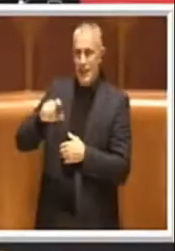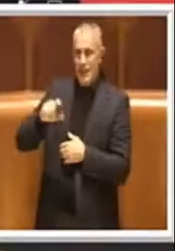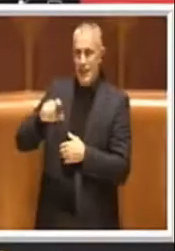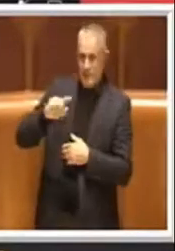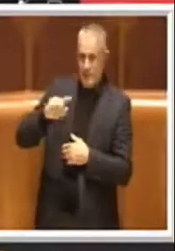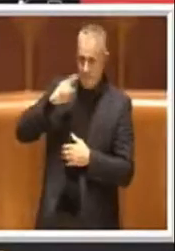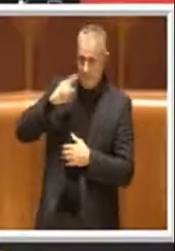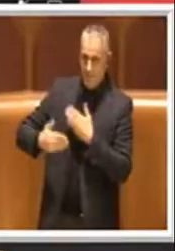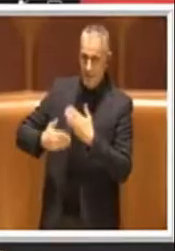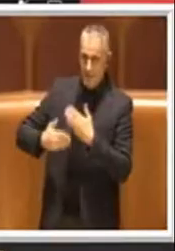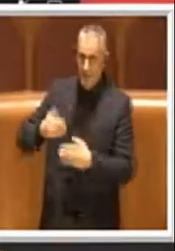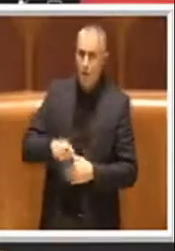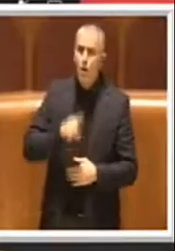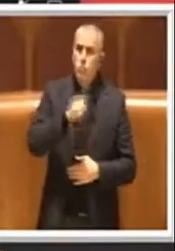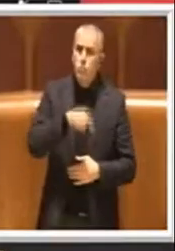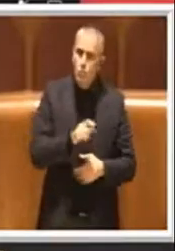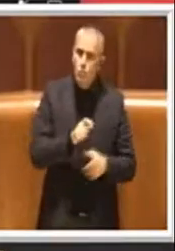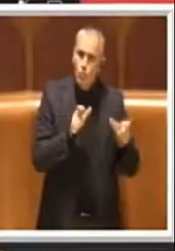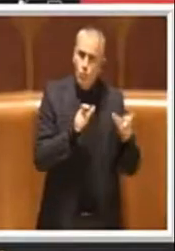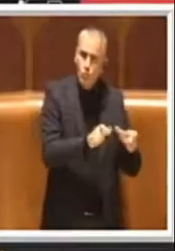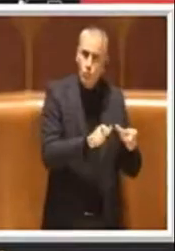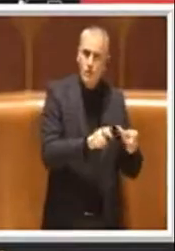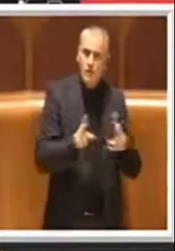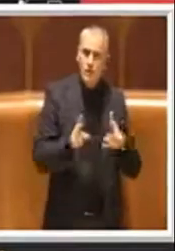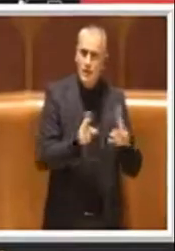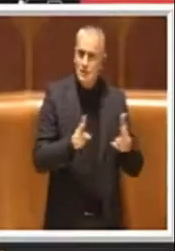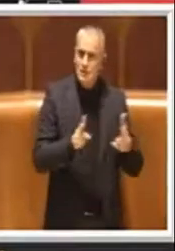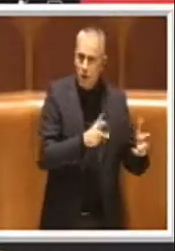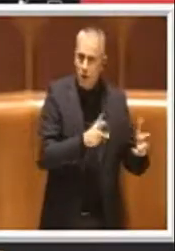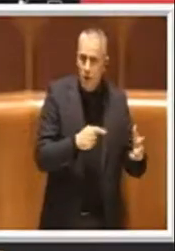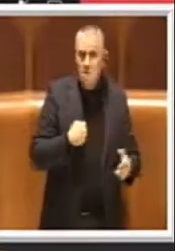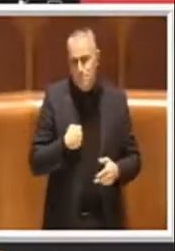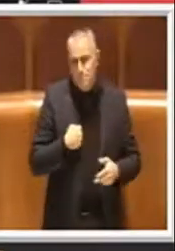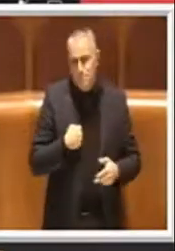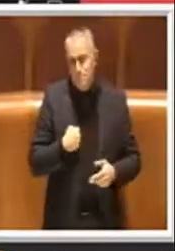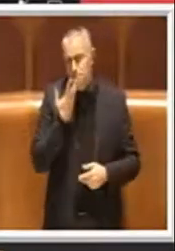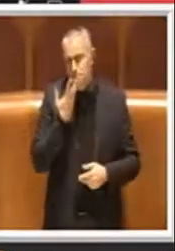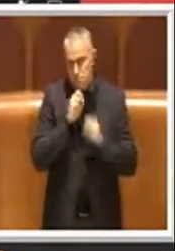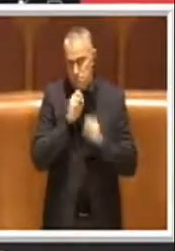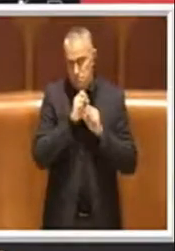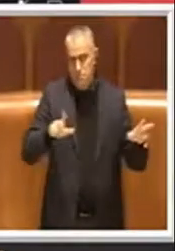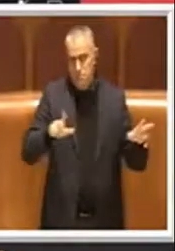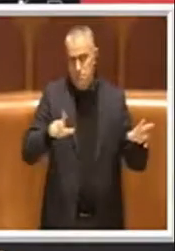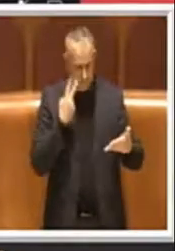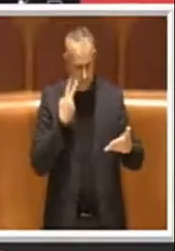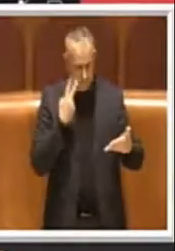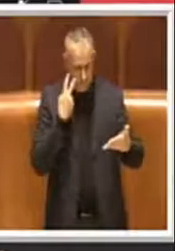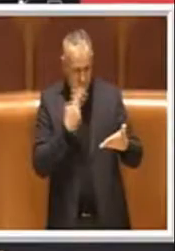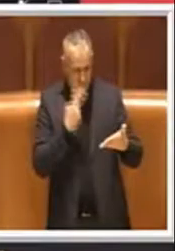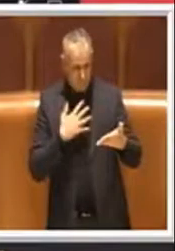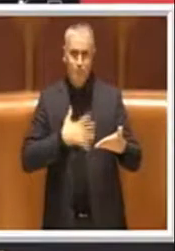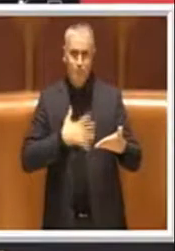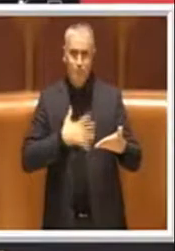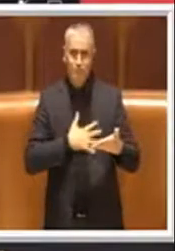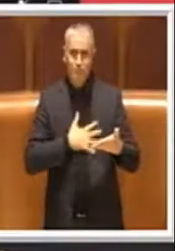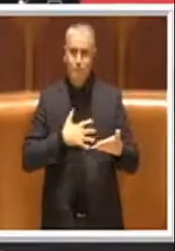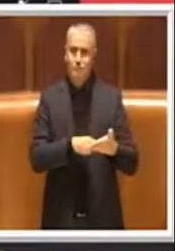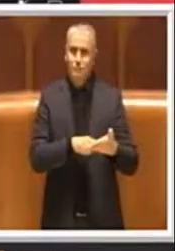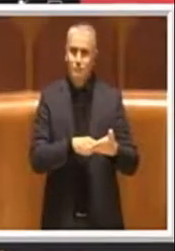Così anche come con i trasporti, sui quali mi permetto di poter dire, che rilevo con soddisfazione, che